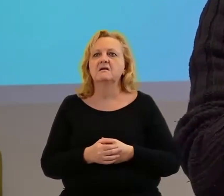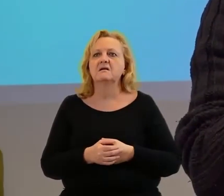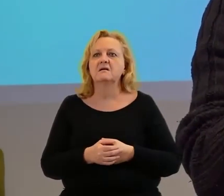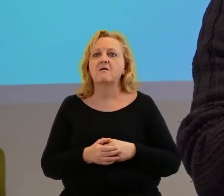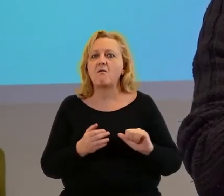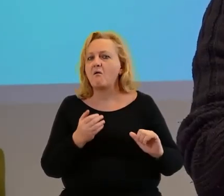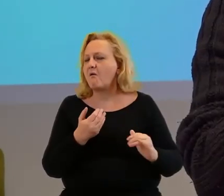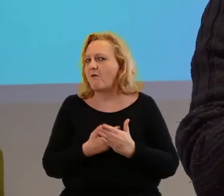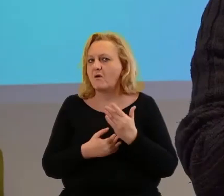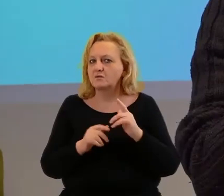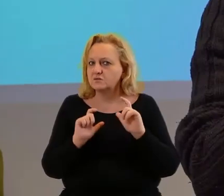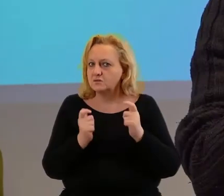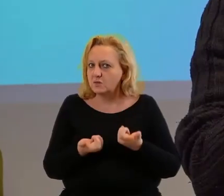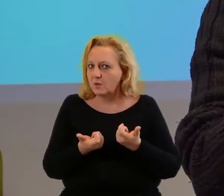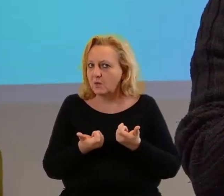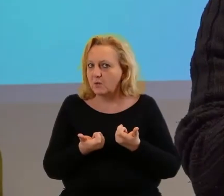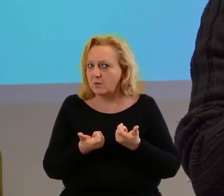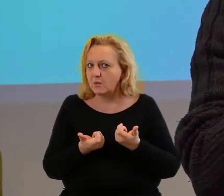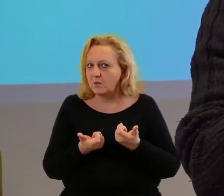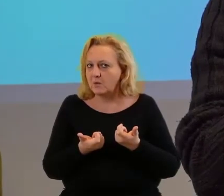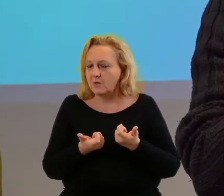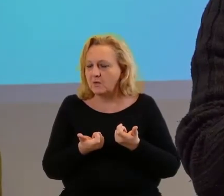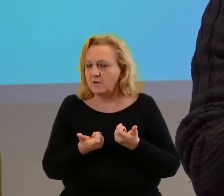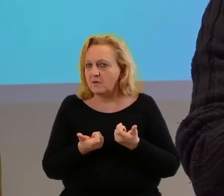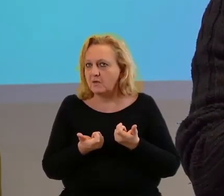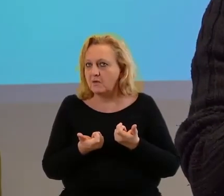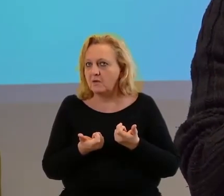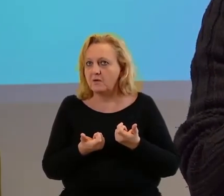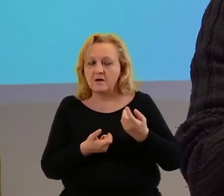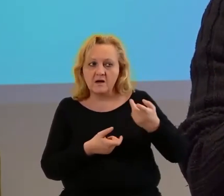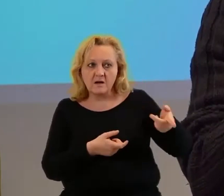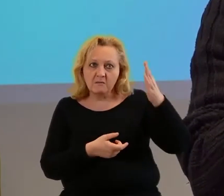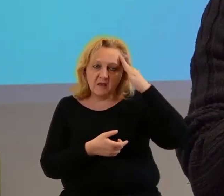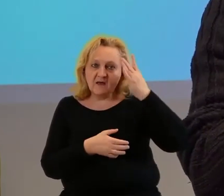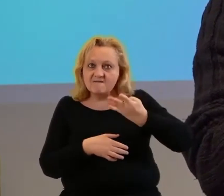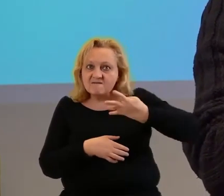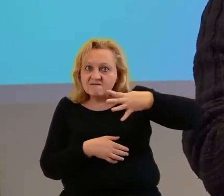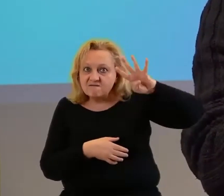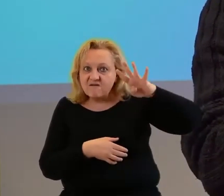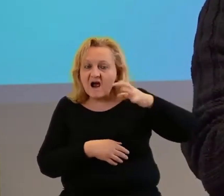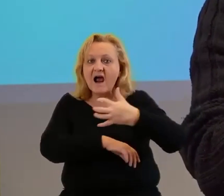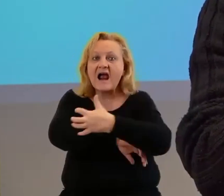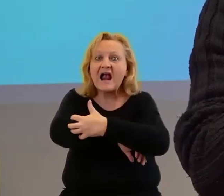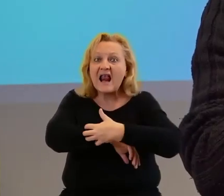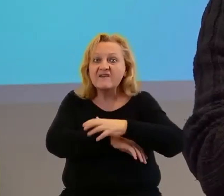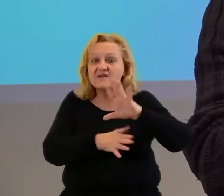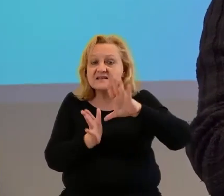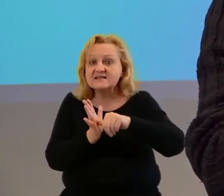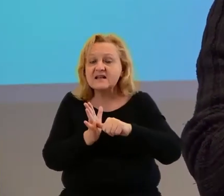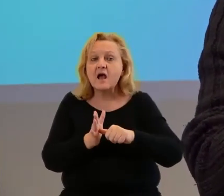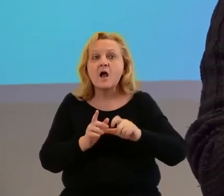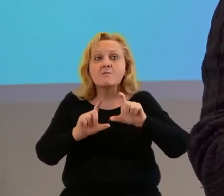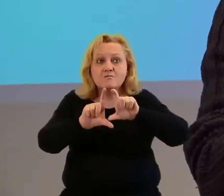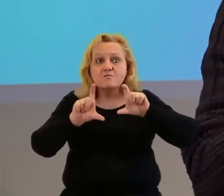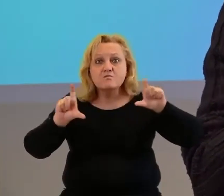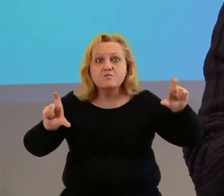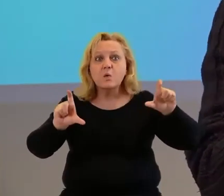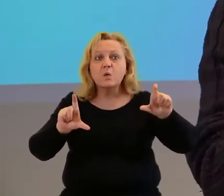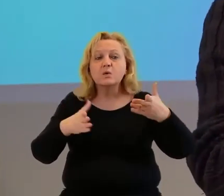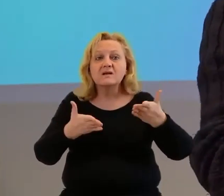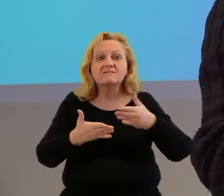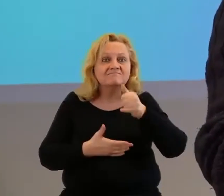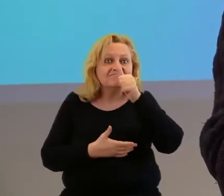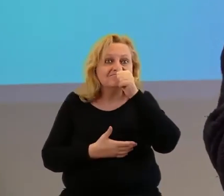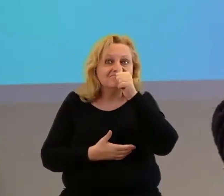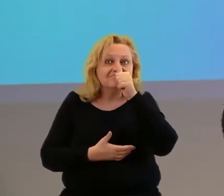I okazało się, że mieszka na czwartym piętrze w Gliwicach w kamienicy, bez możliwości w ogóle dostawania się